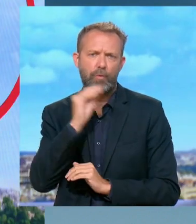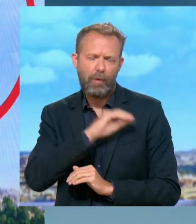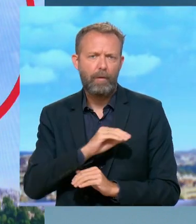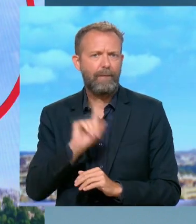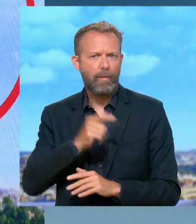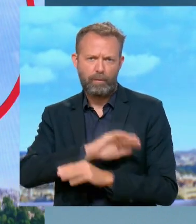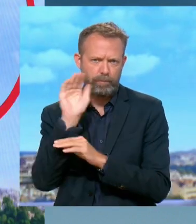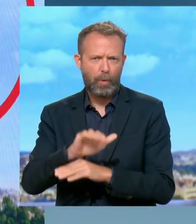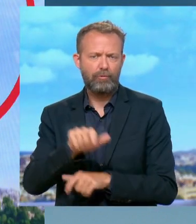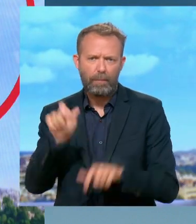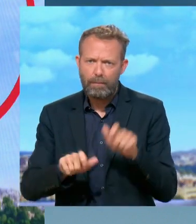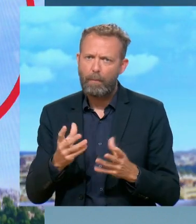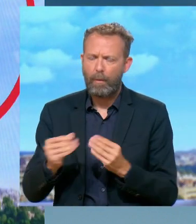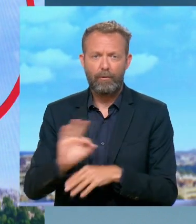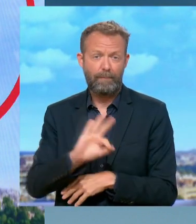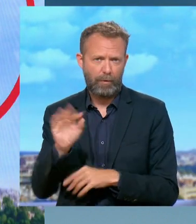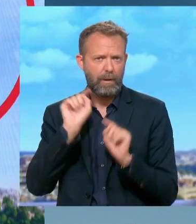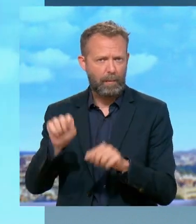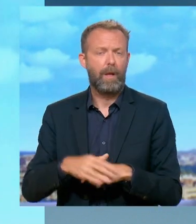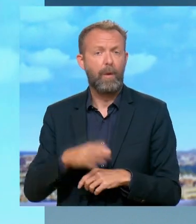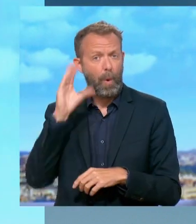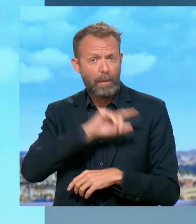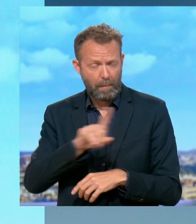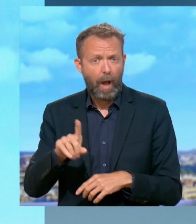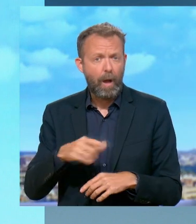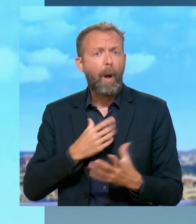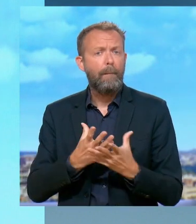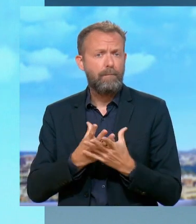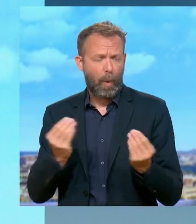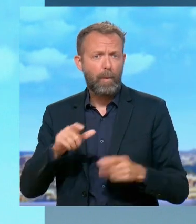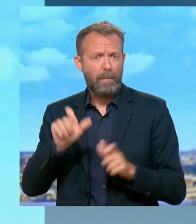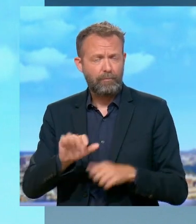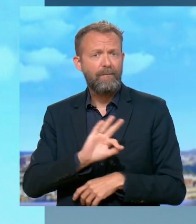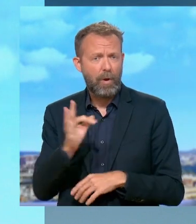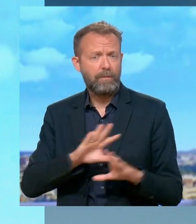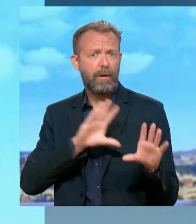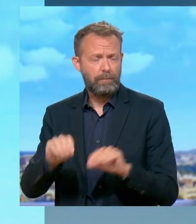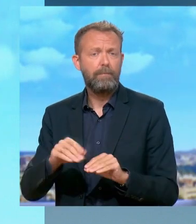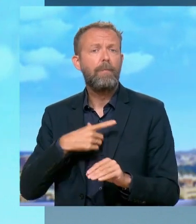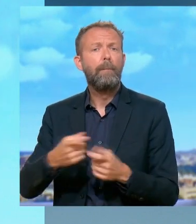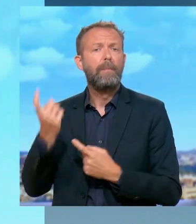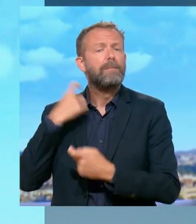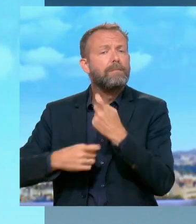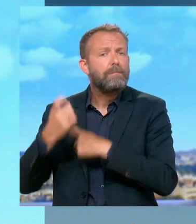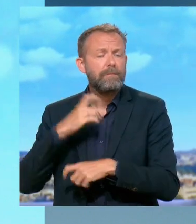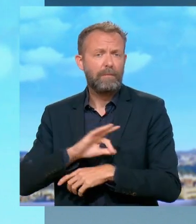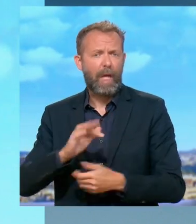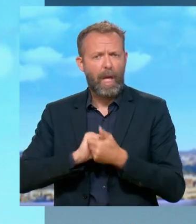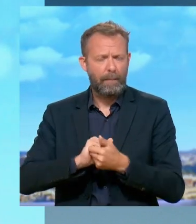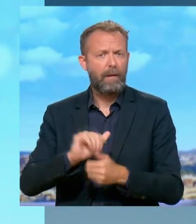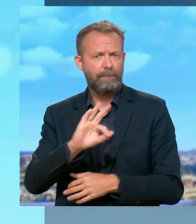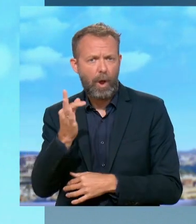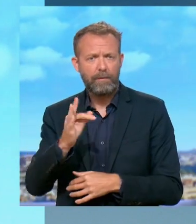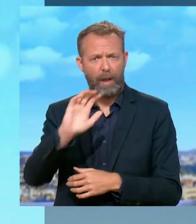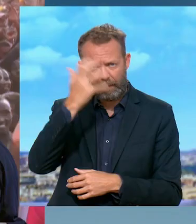c'est protéger nos ressortissants. N'oublions pas que dans ces pays, nous avons beaucoup de ressortissants. Ce sont des pays, traditionnellement, comme le Gabon, amis de l'Afrique. Il faut